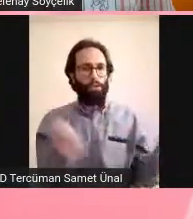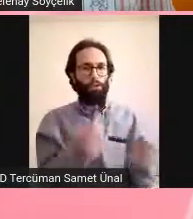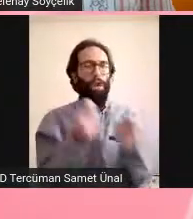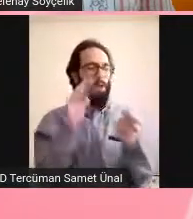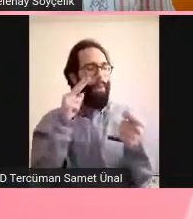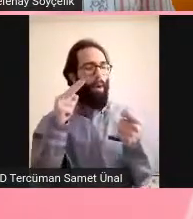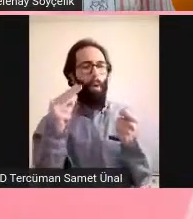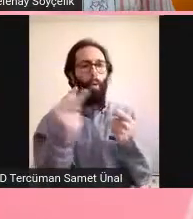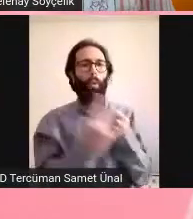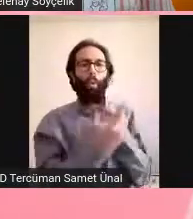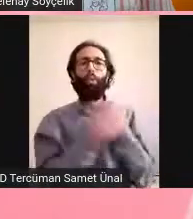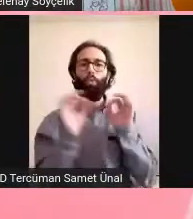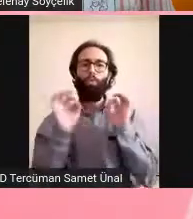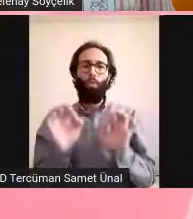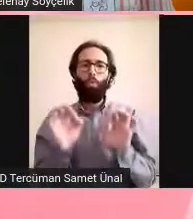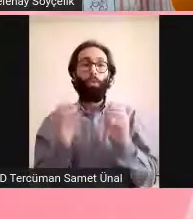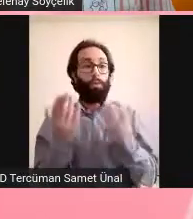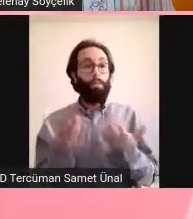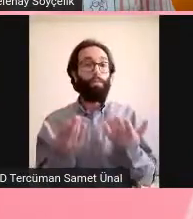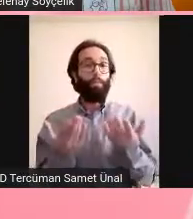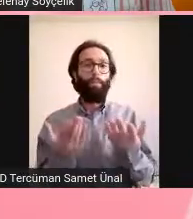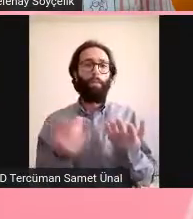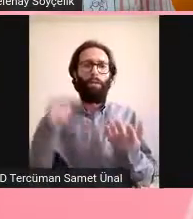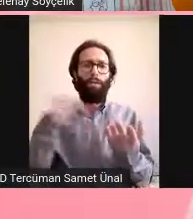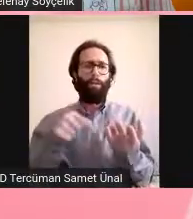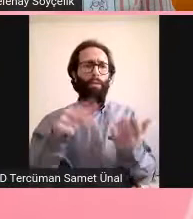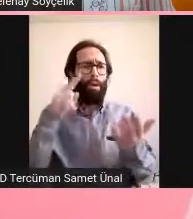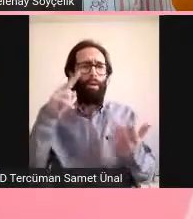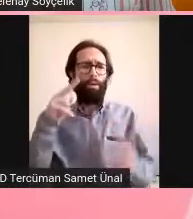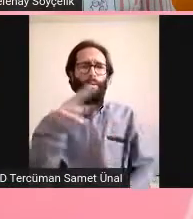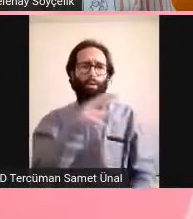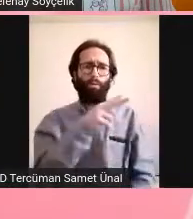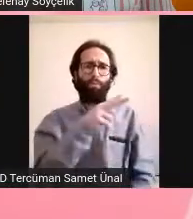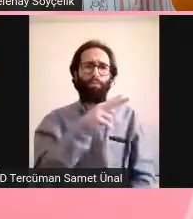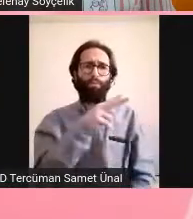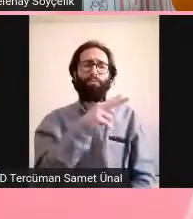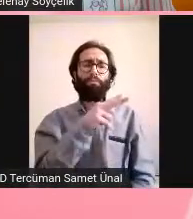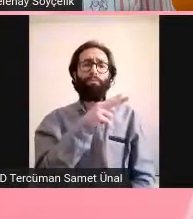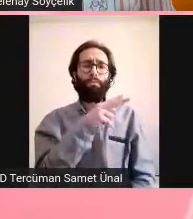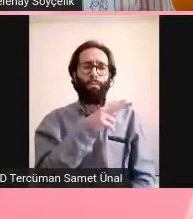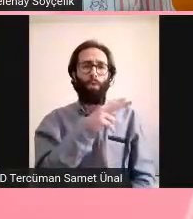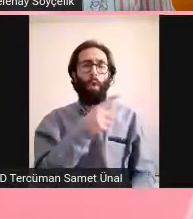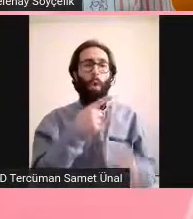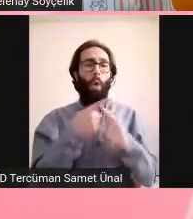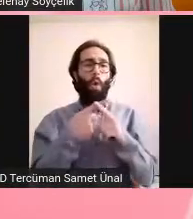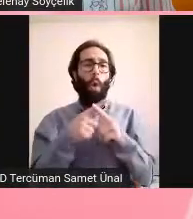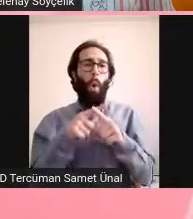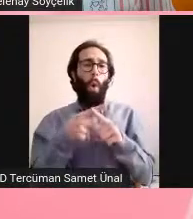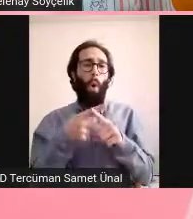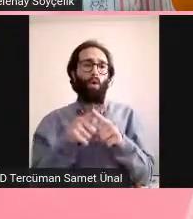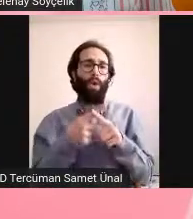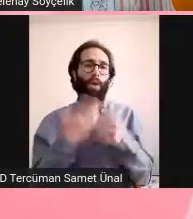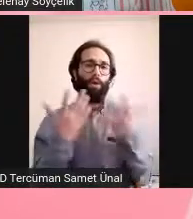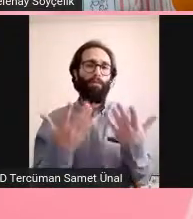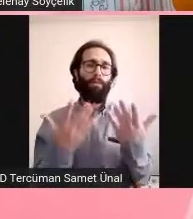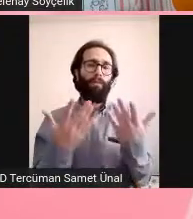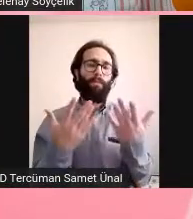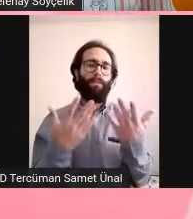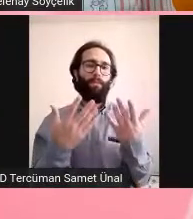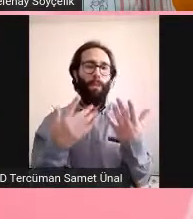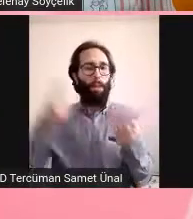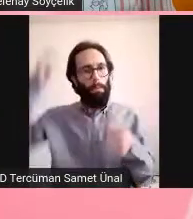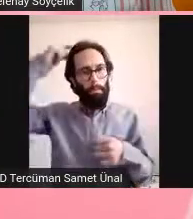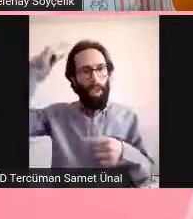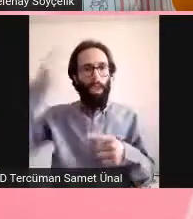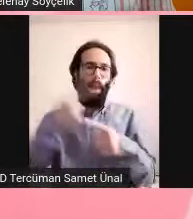Şimdi şu ortak şeye semptoma geri dönersek hezeyana. Şimdi